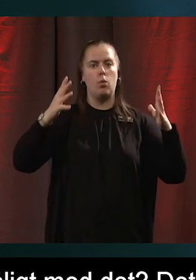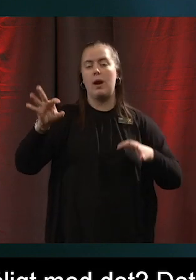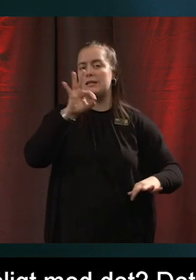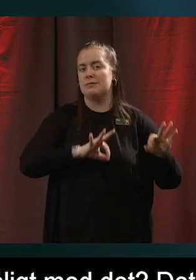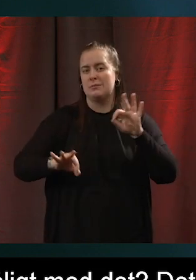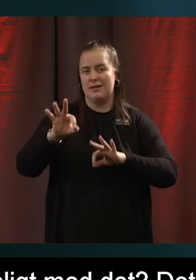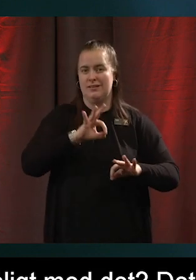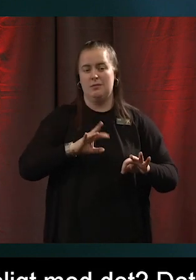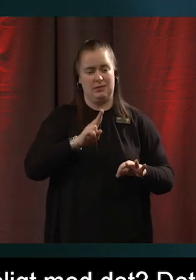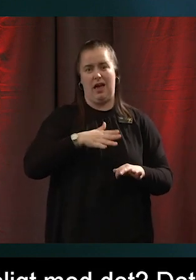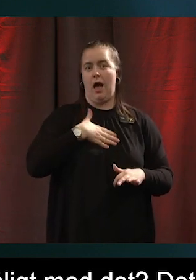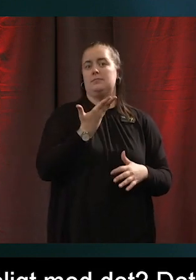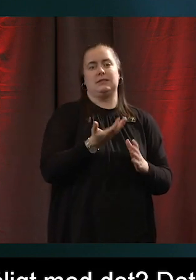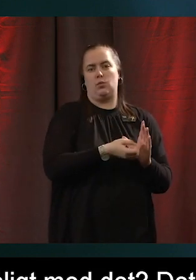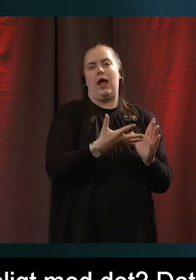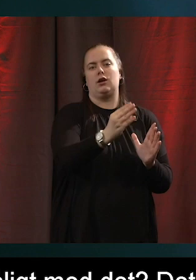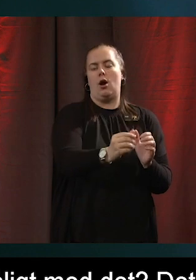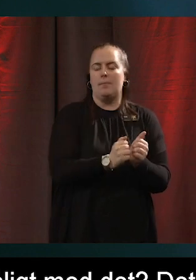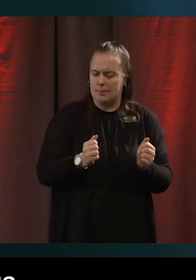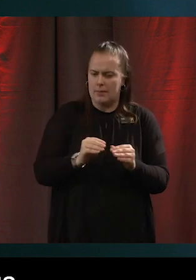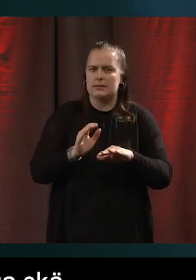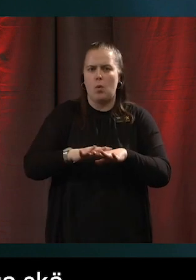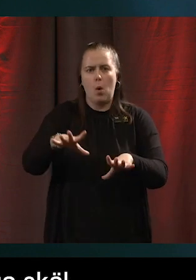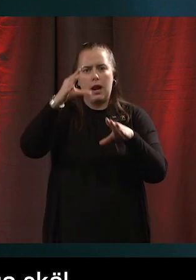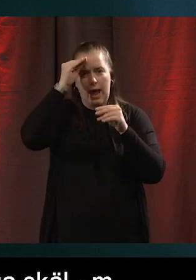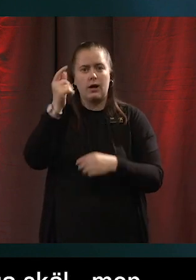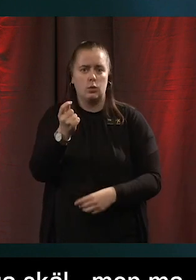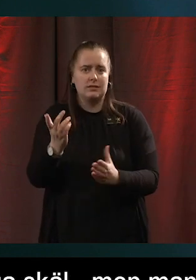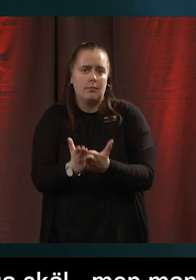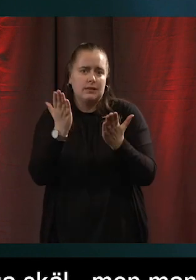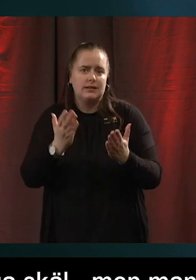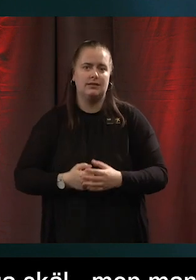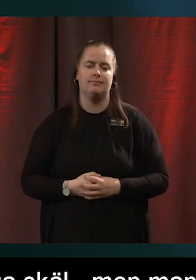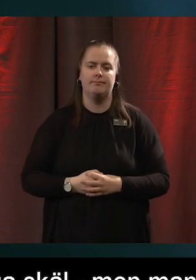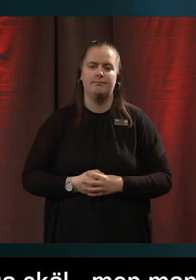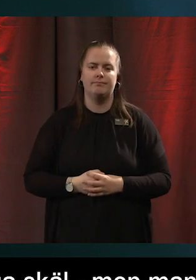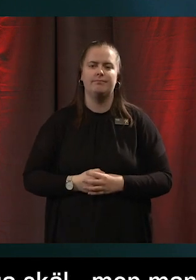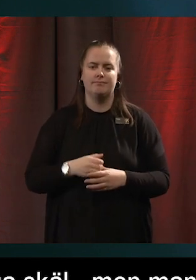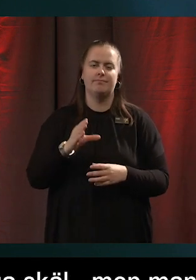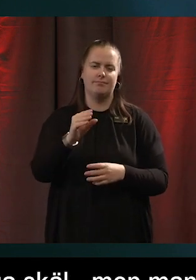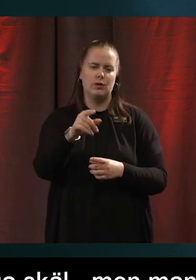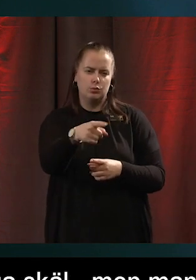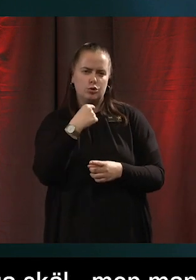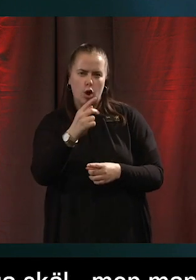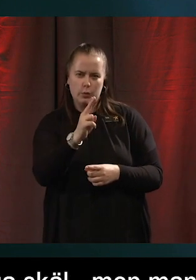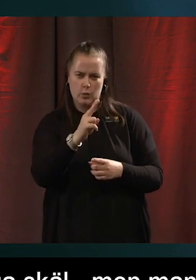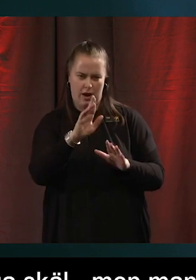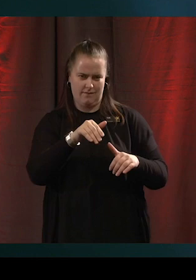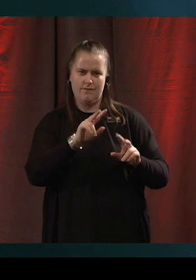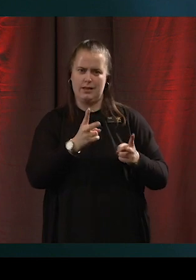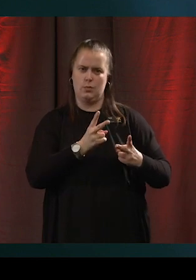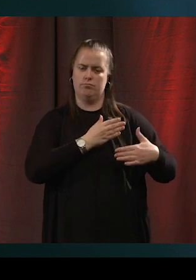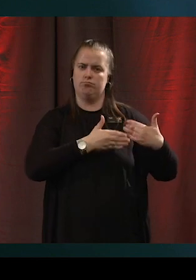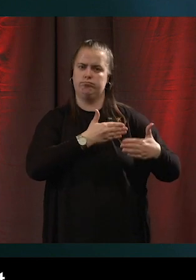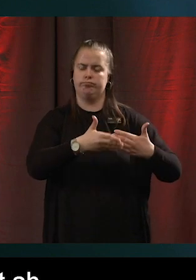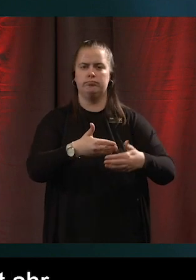skäl men man kan lika gärna försöka lära sig något av det. Ja jag tänker att det ändå är spännande, du sa att nu har det ju ändå gått nio månader och jag tror att många av